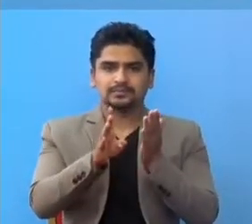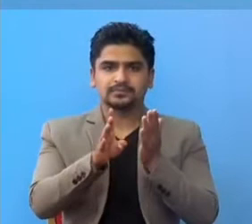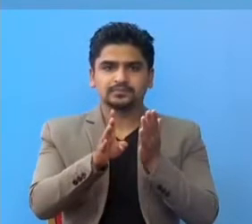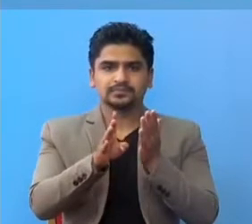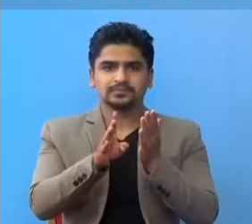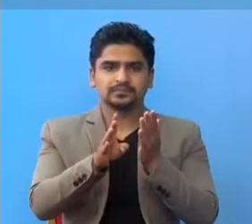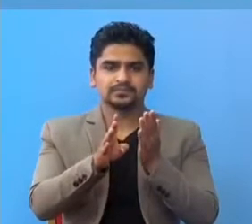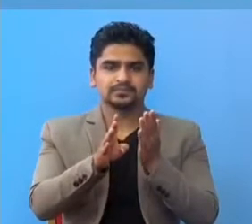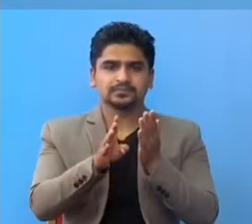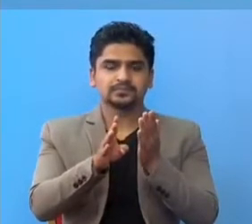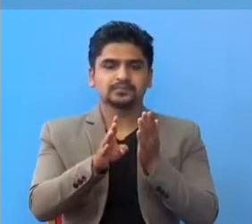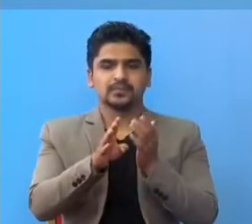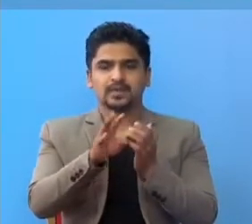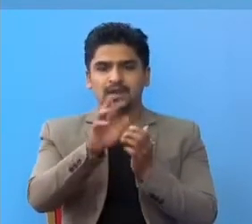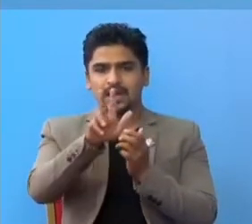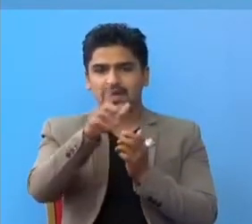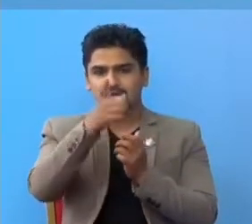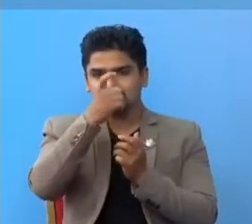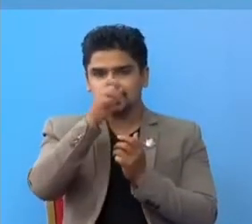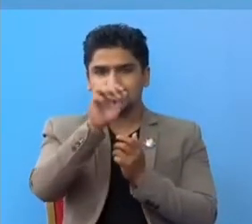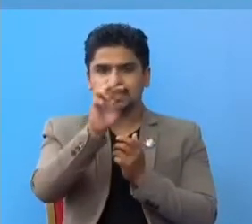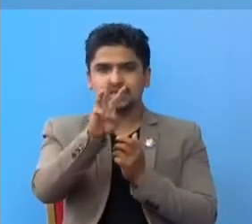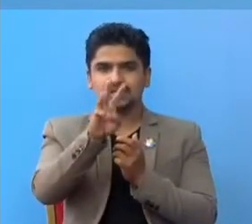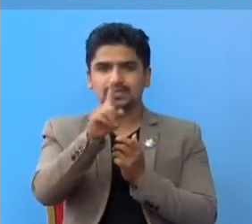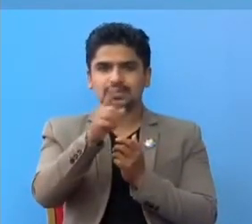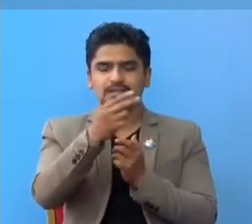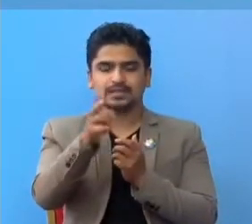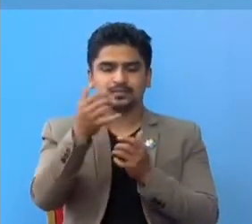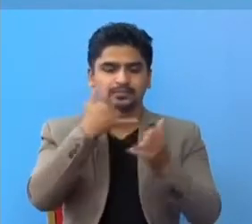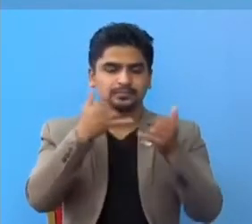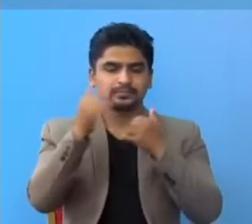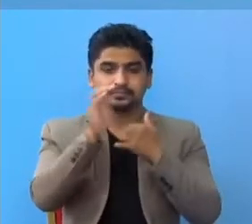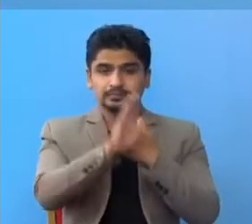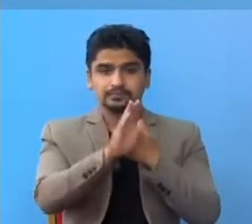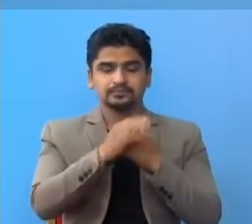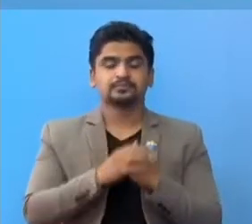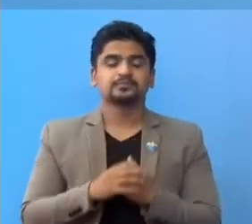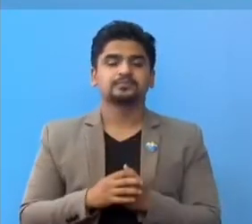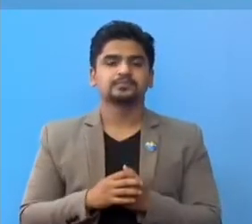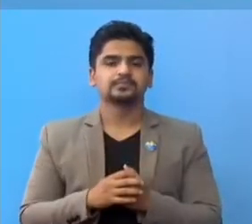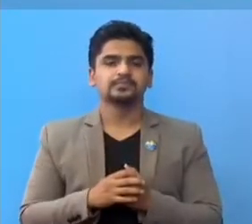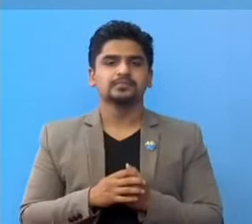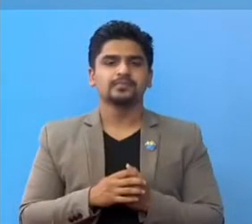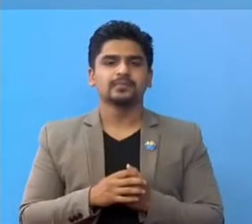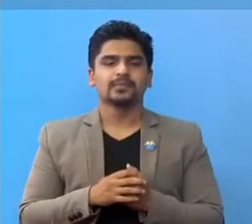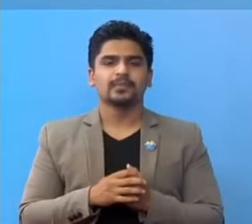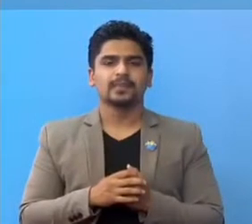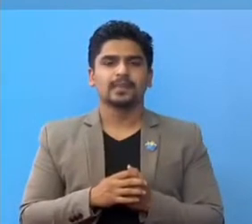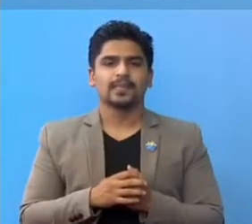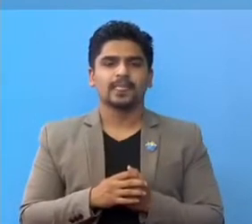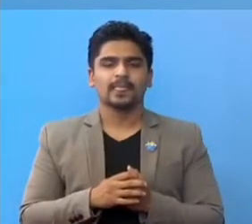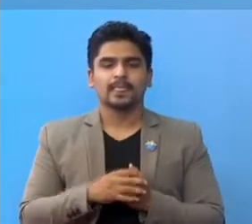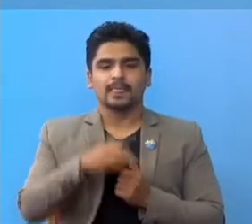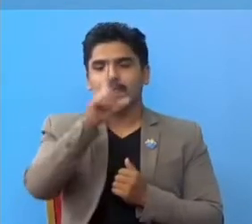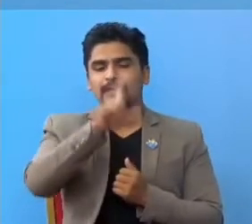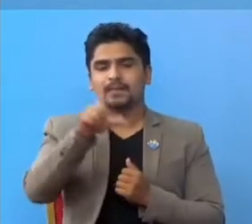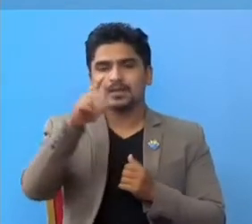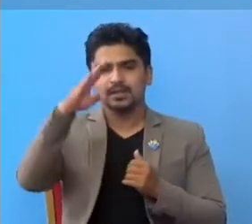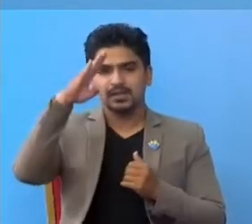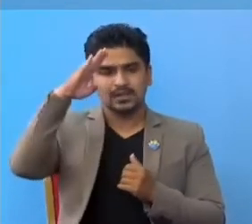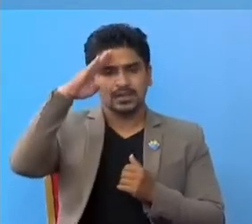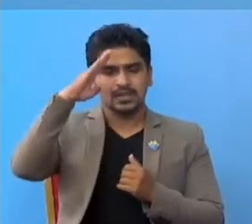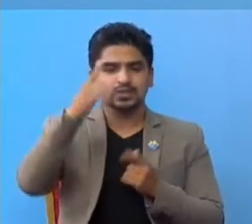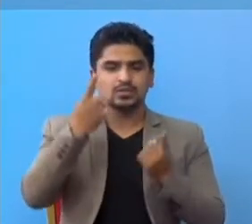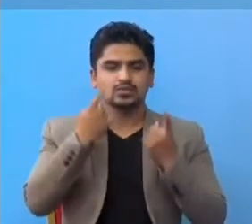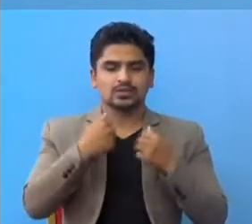आड से 31 जना वेक्तियर को कॉल प्राप्त वहेको छा नेपाल सरकार